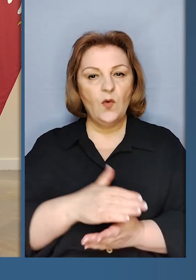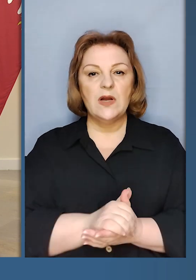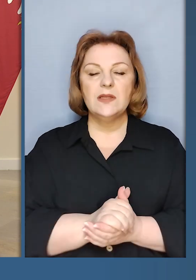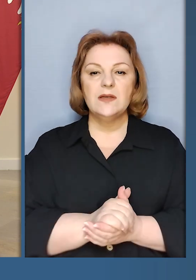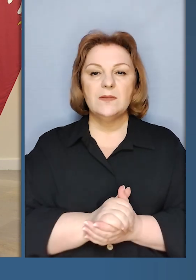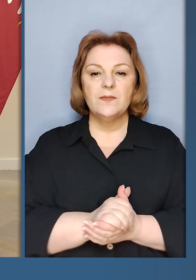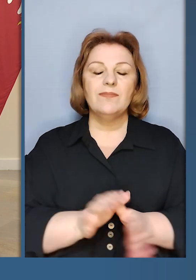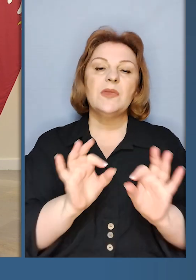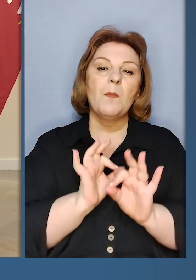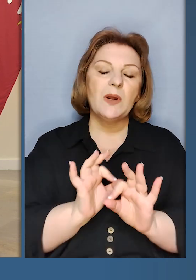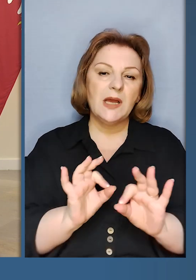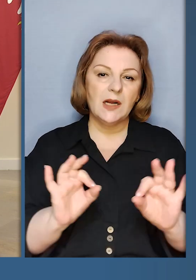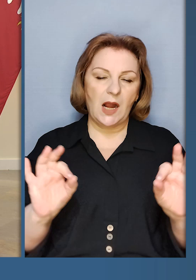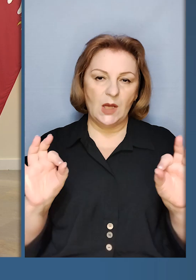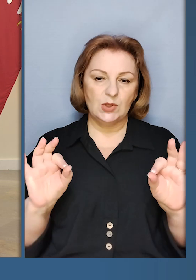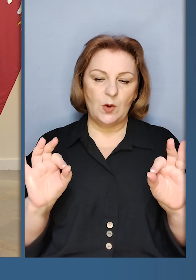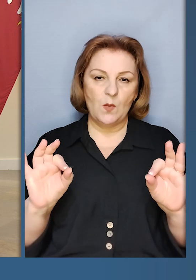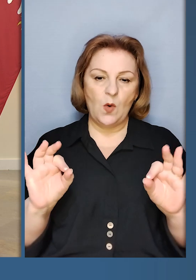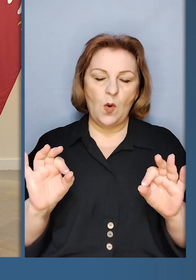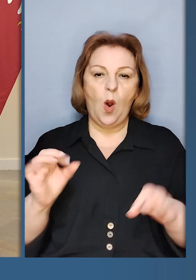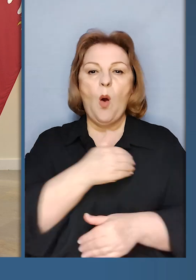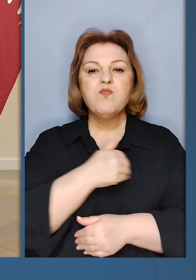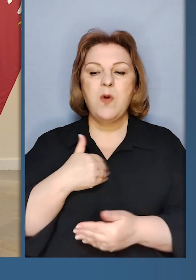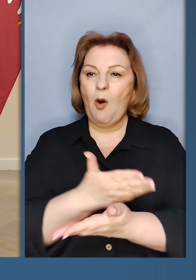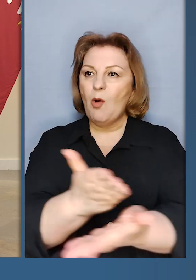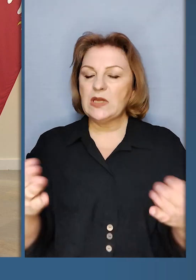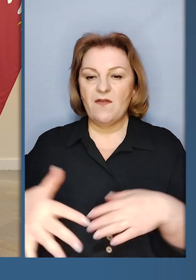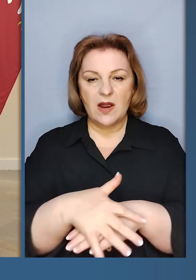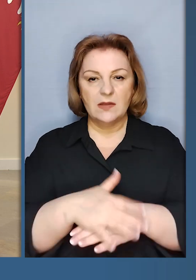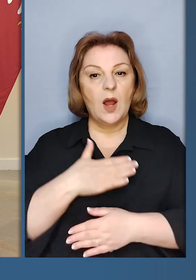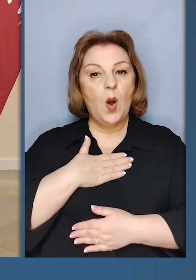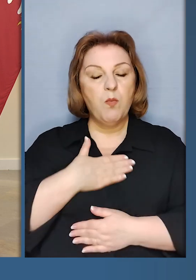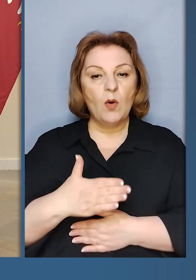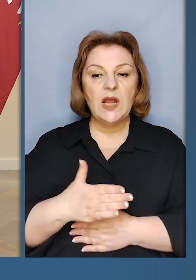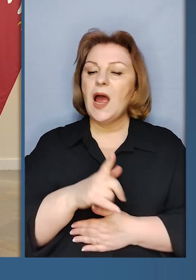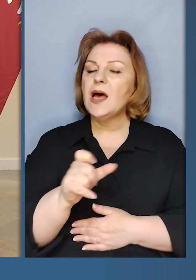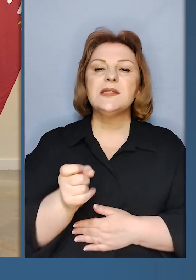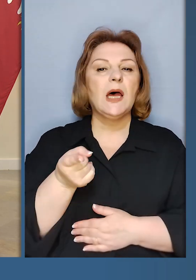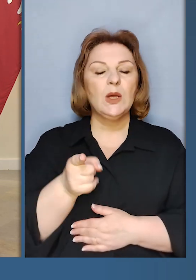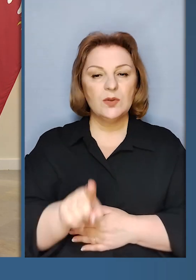прекрасному польському народові, подякувати за ту